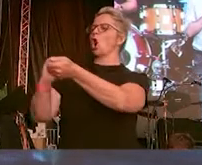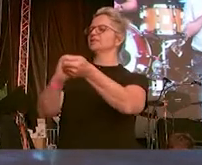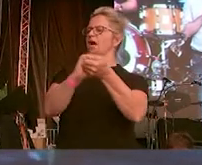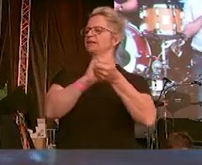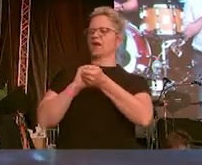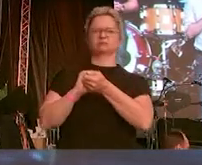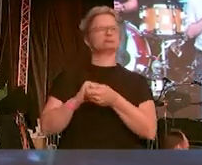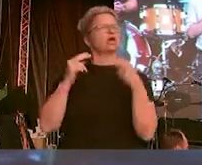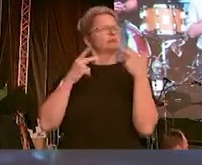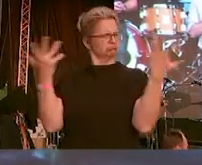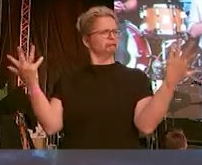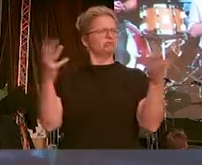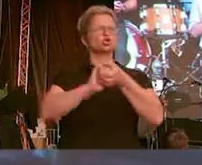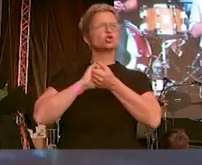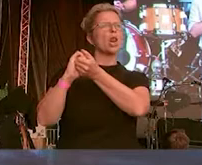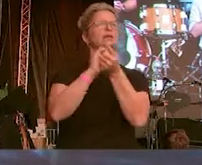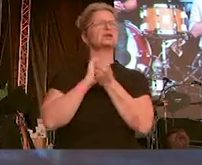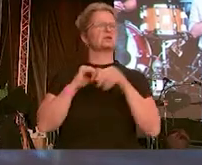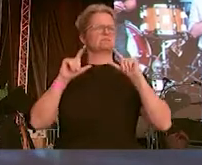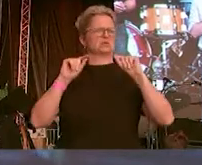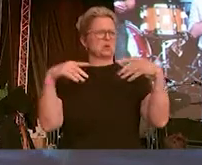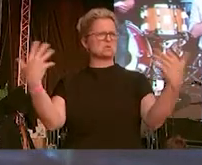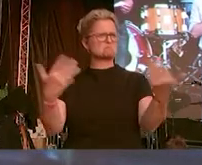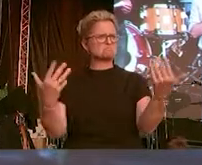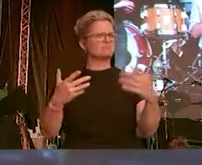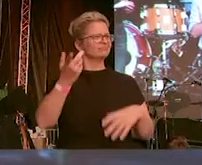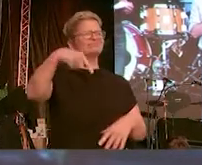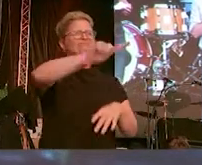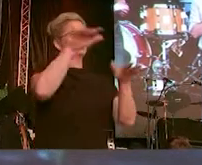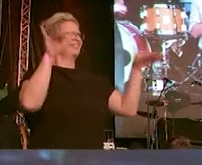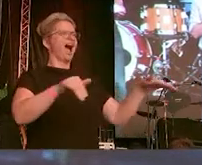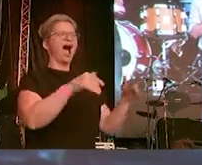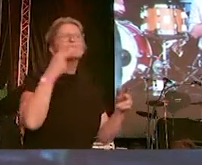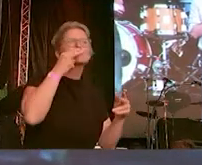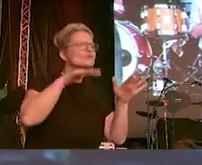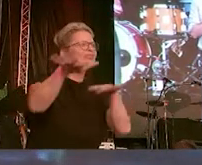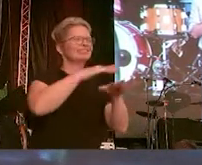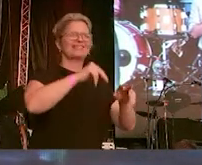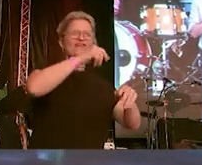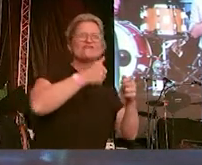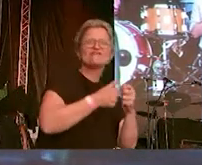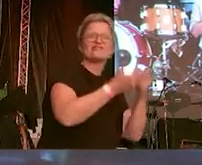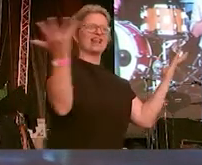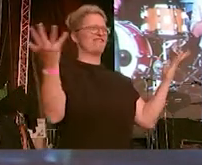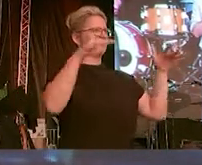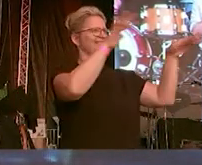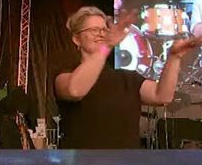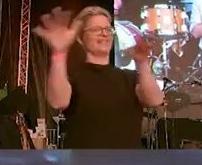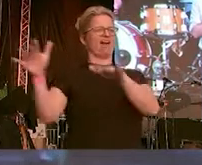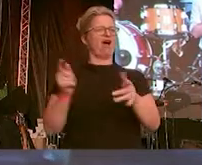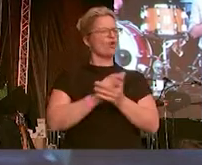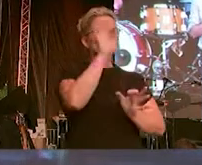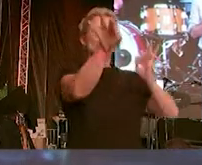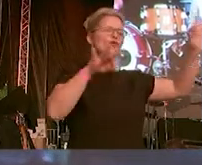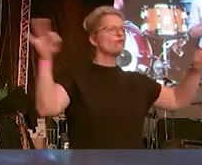Solidarität bedeutet, dass wir so wie wir in dieser Vielfalt, in dieser Bultenvielfalt stehen, dass wir füreinander einstehen.